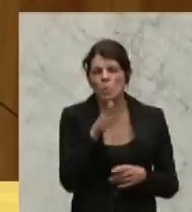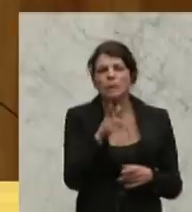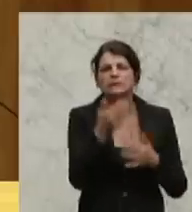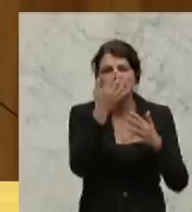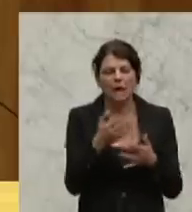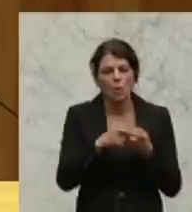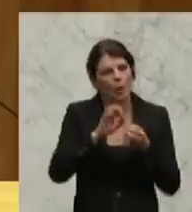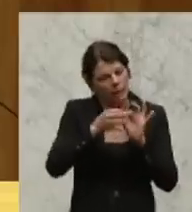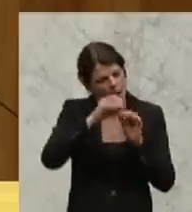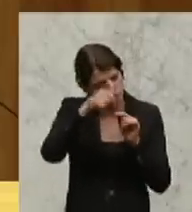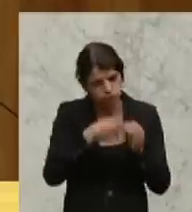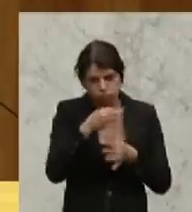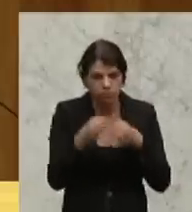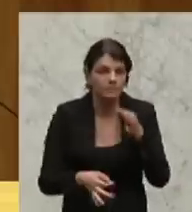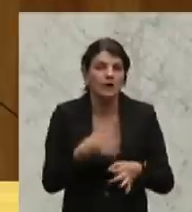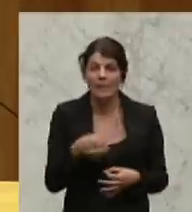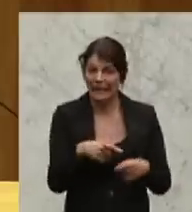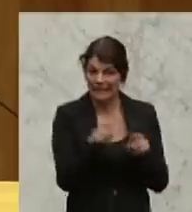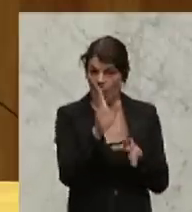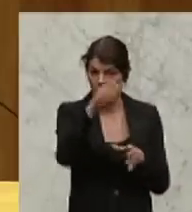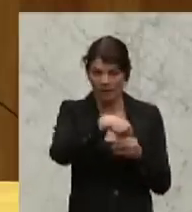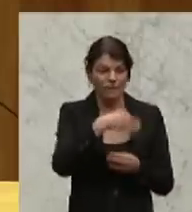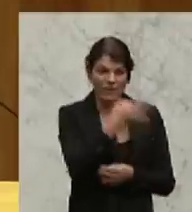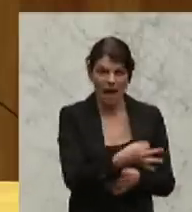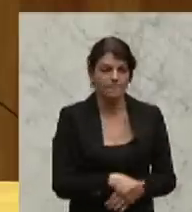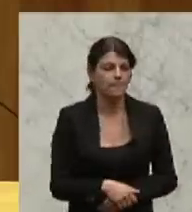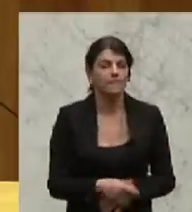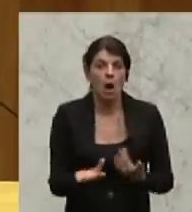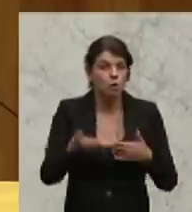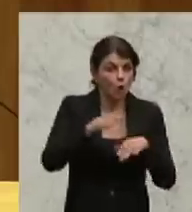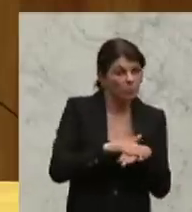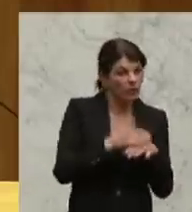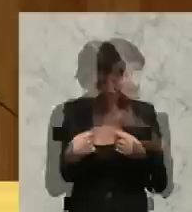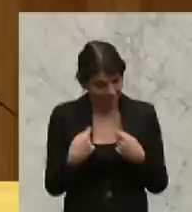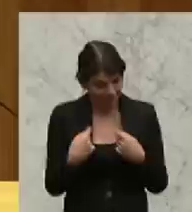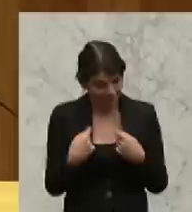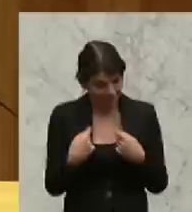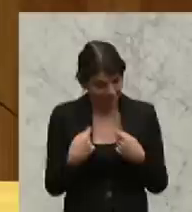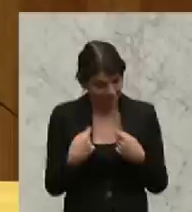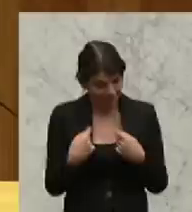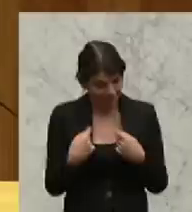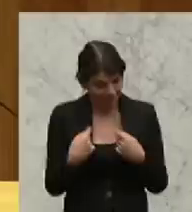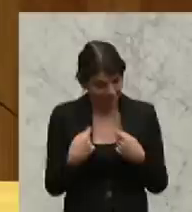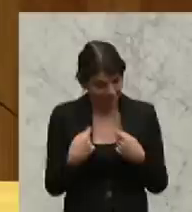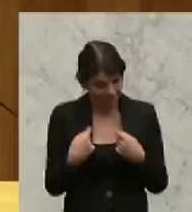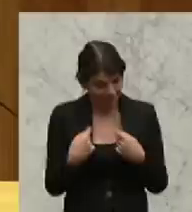Gegenstand der Frage, weil nämlich je nachdem, wie sich die Republik verhält, das wird.